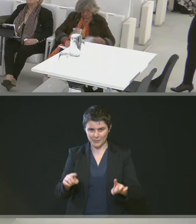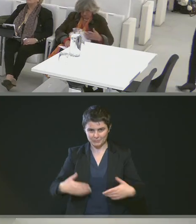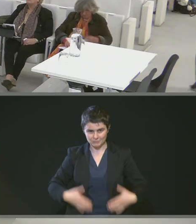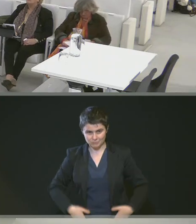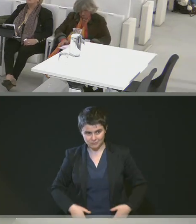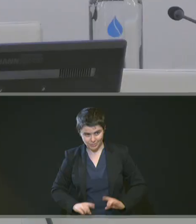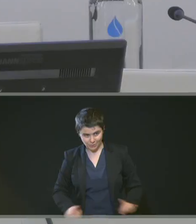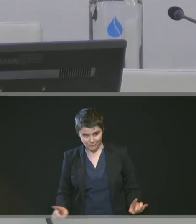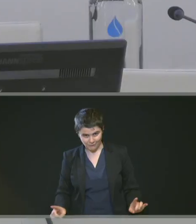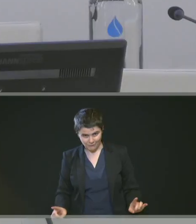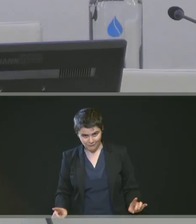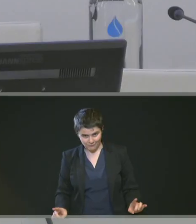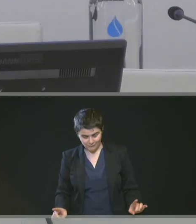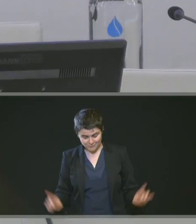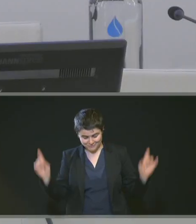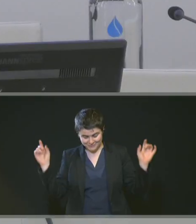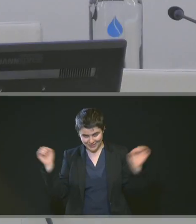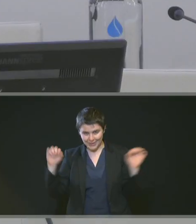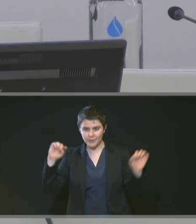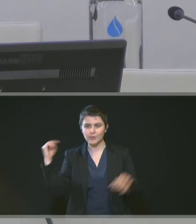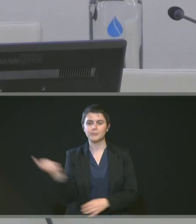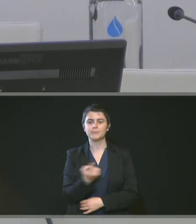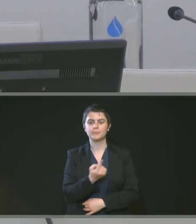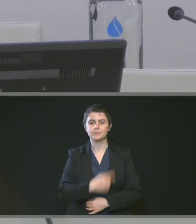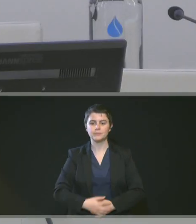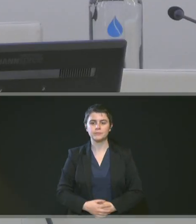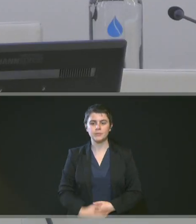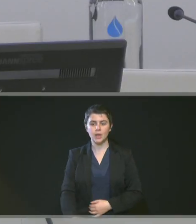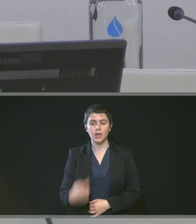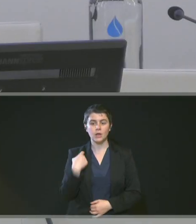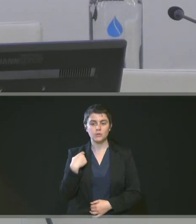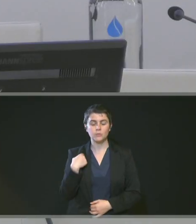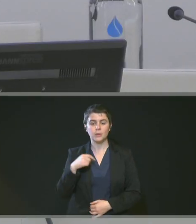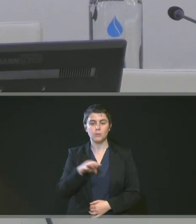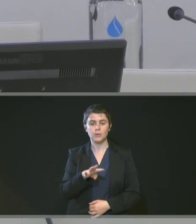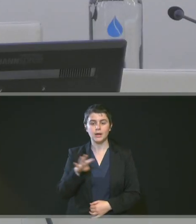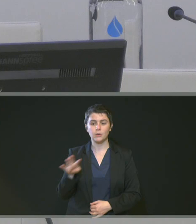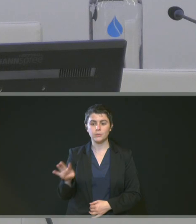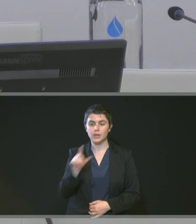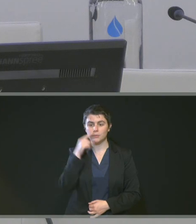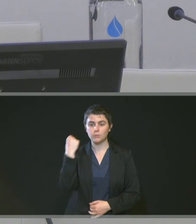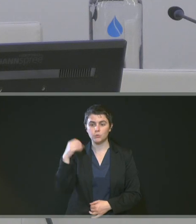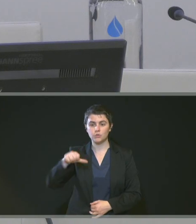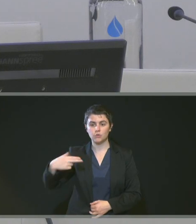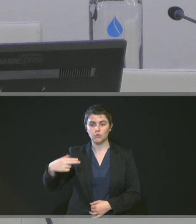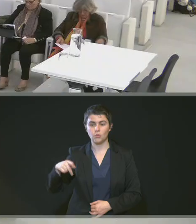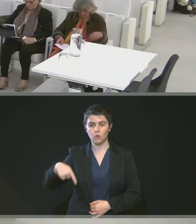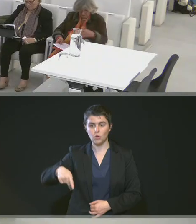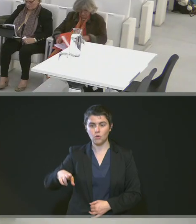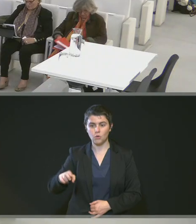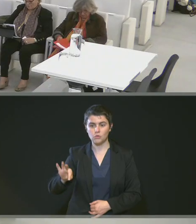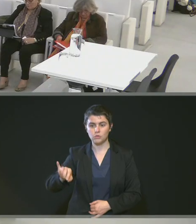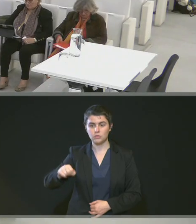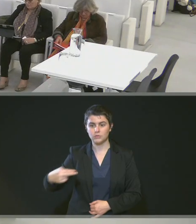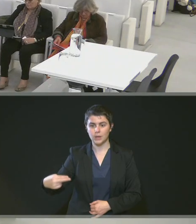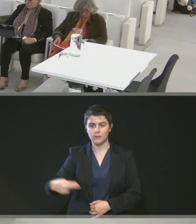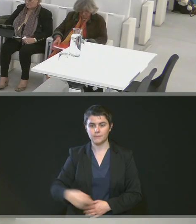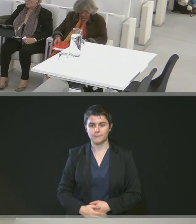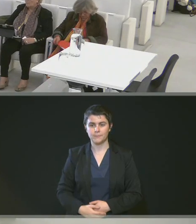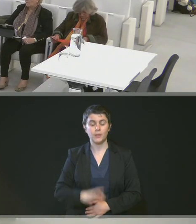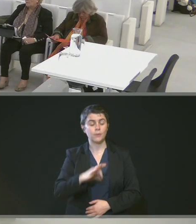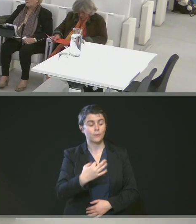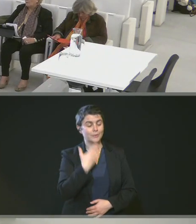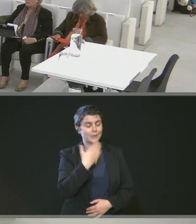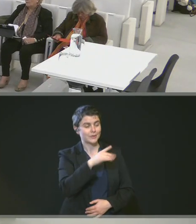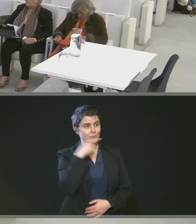Pas d'abstention ? Unanimité ? On passe à la numéro 44, Benoît Anctin. Oui, monsieur le président, merci. Alors, c'est une